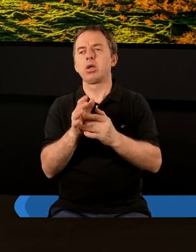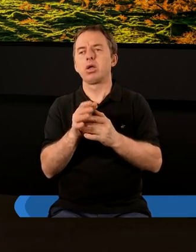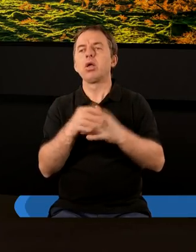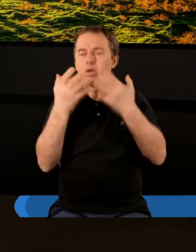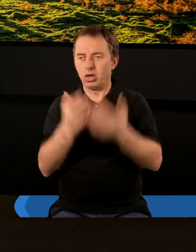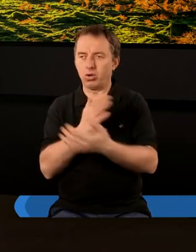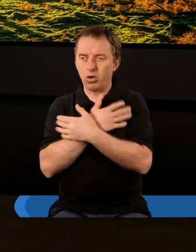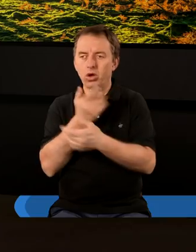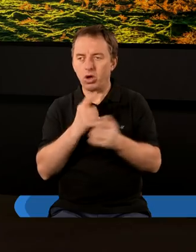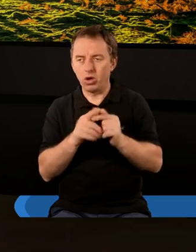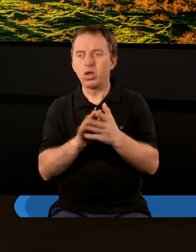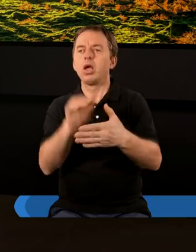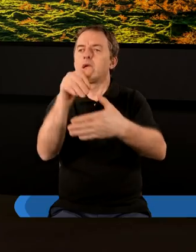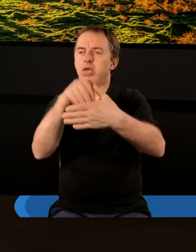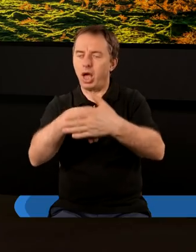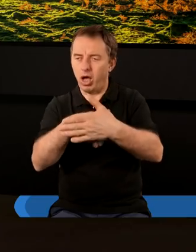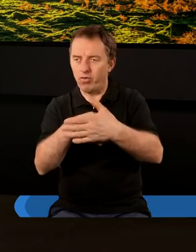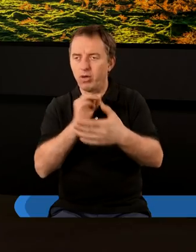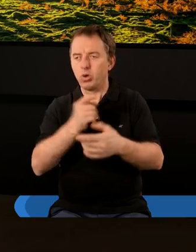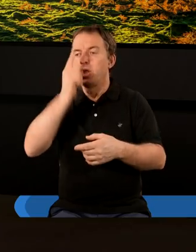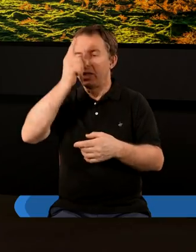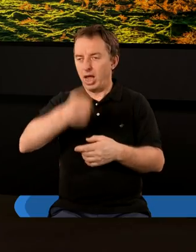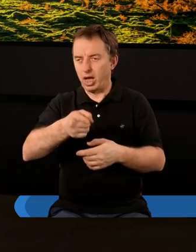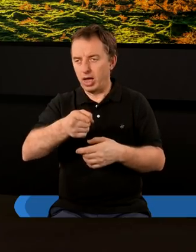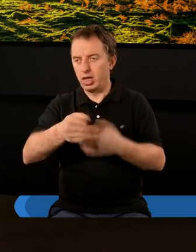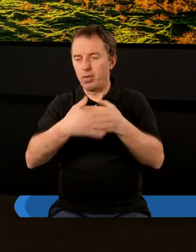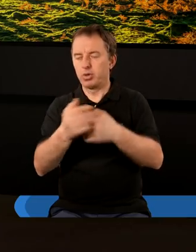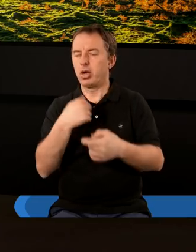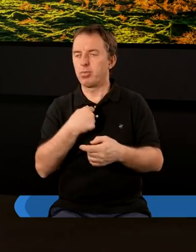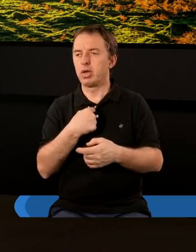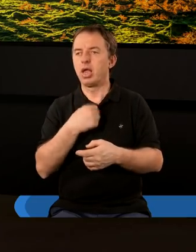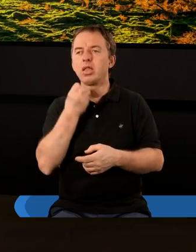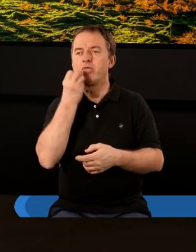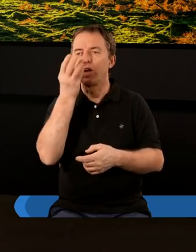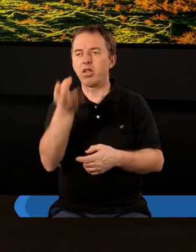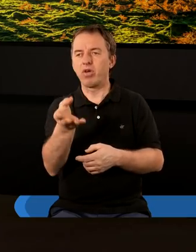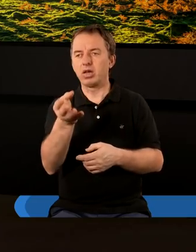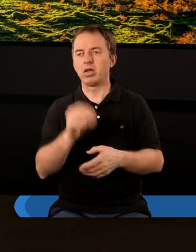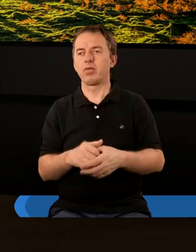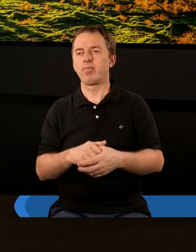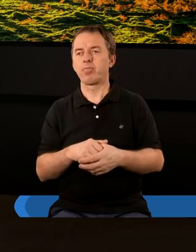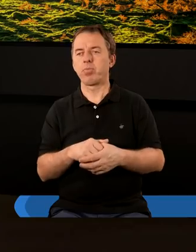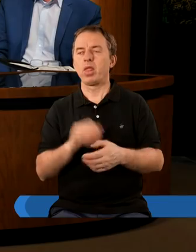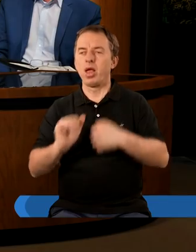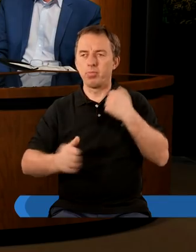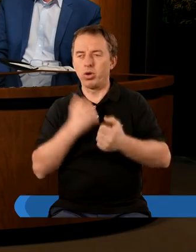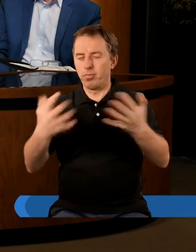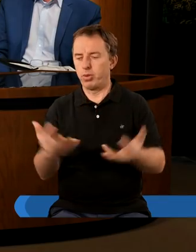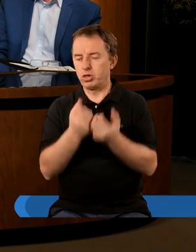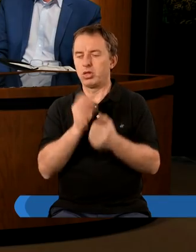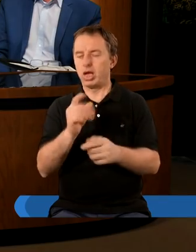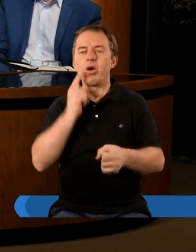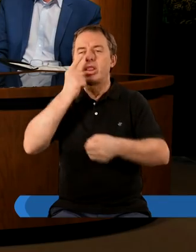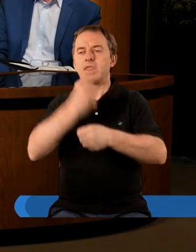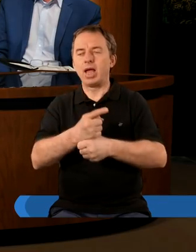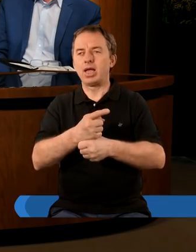chwaląc ten kościół mówi zachowałeś mój nakaz aby przy mnie wytrwać ponieważ podjąłeś